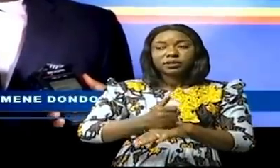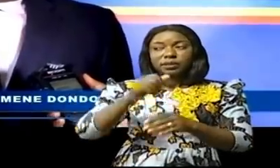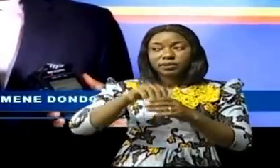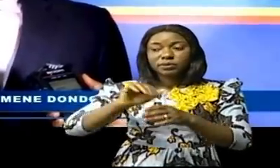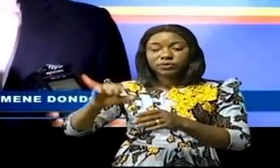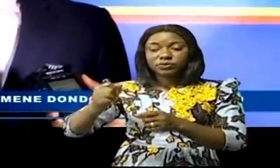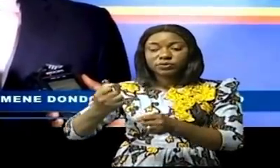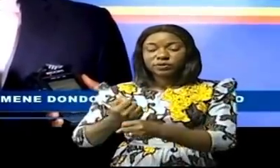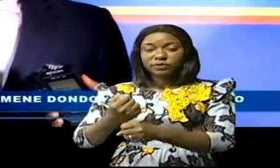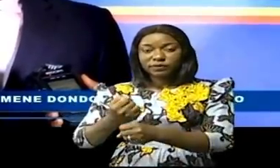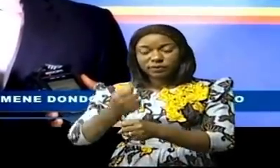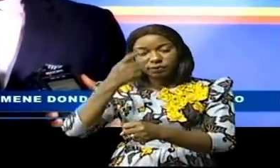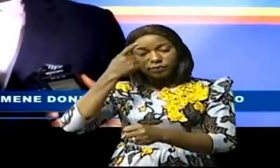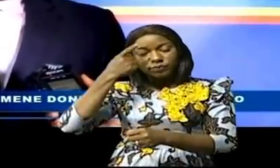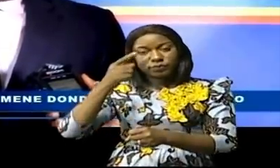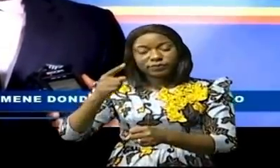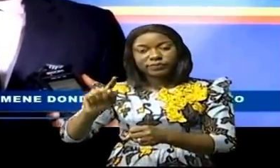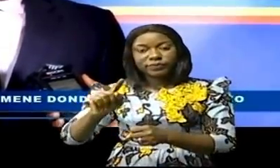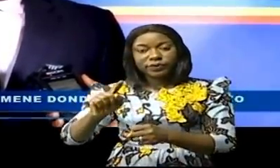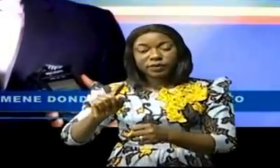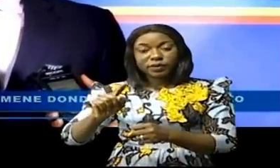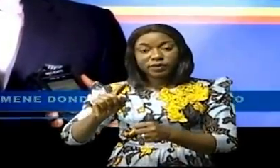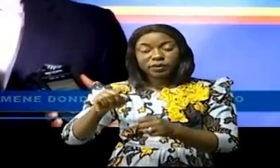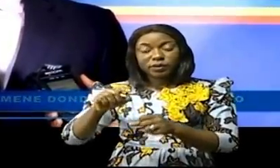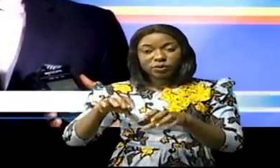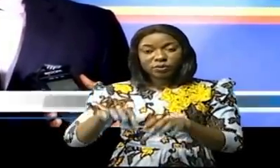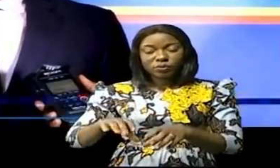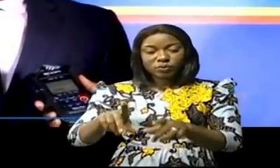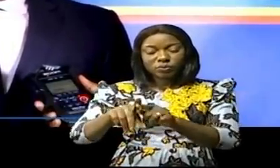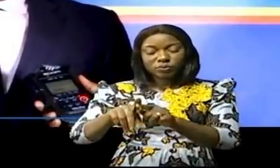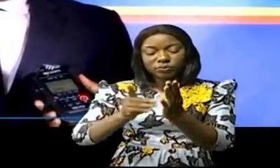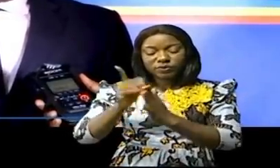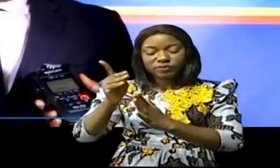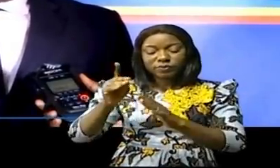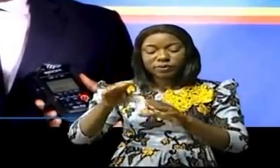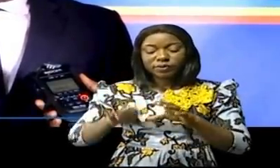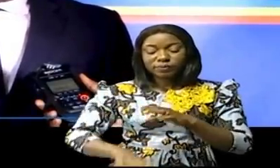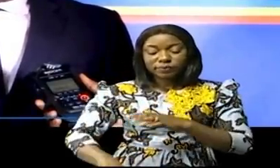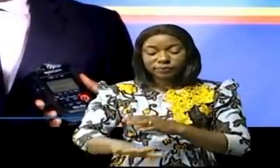secteur pour impulser dans le développement du pays.